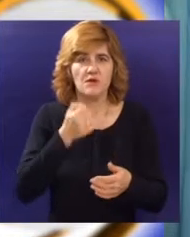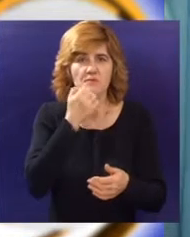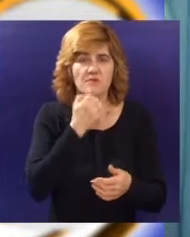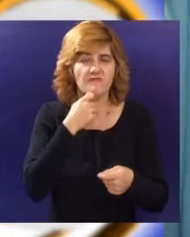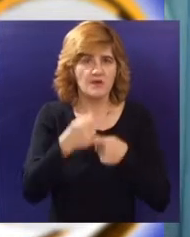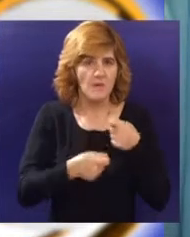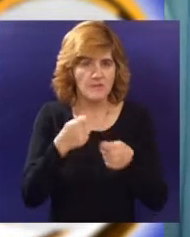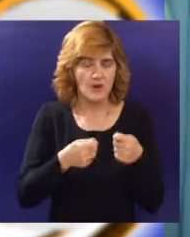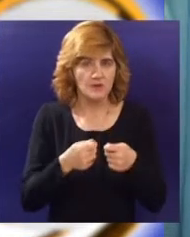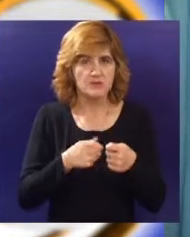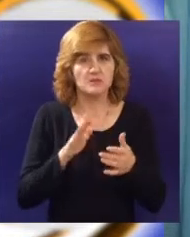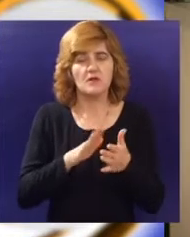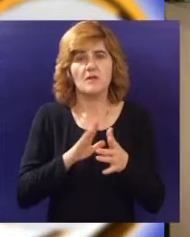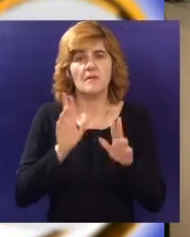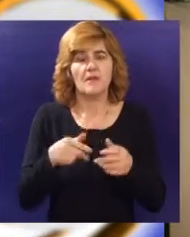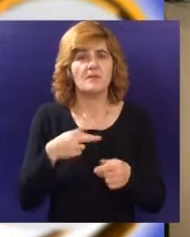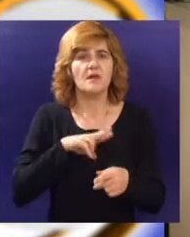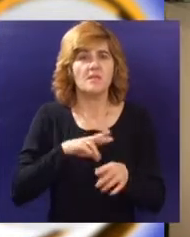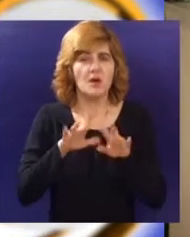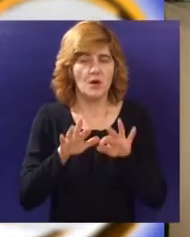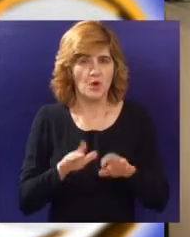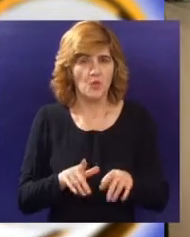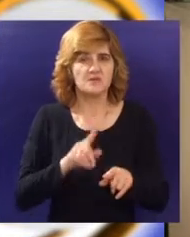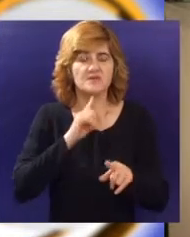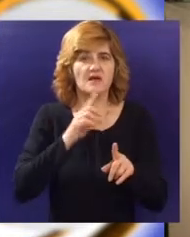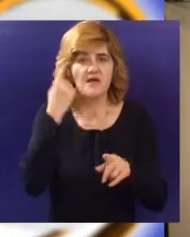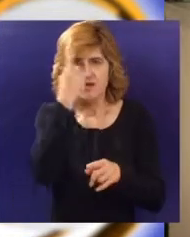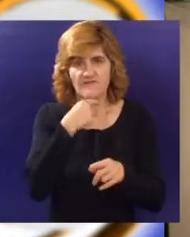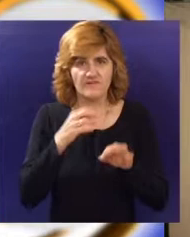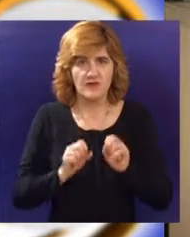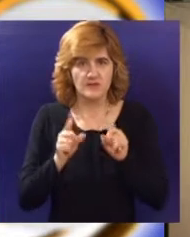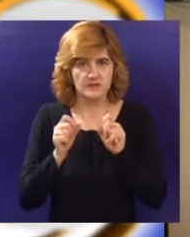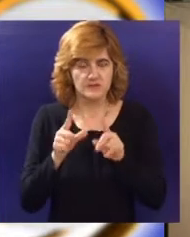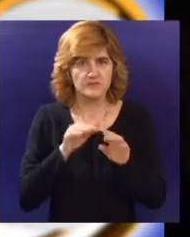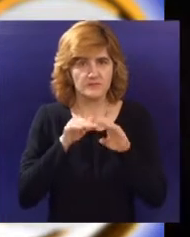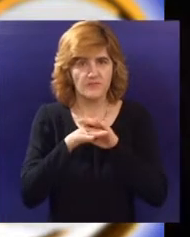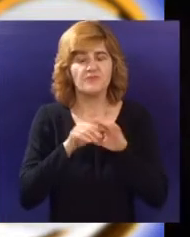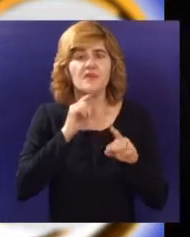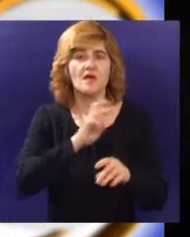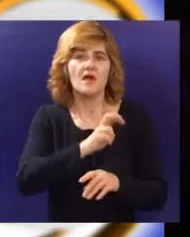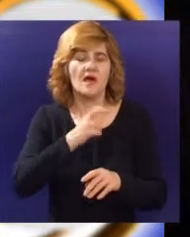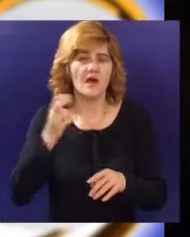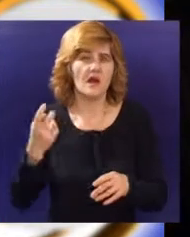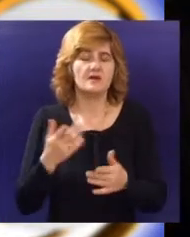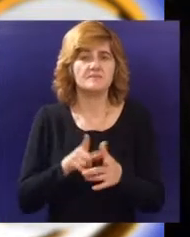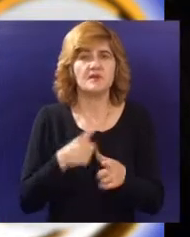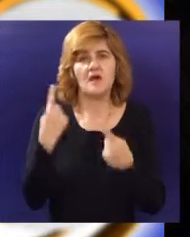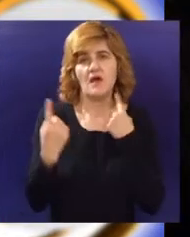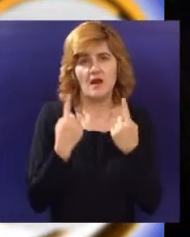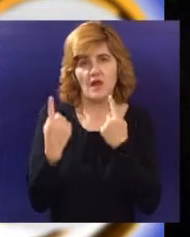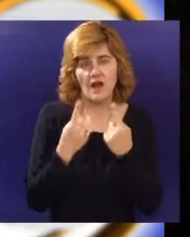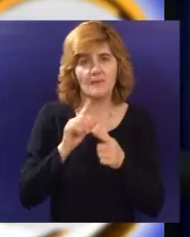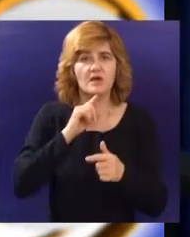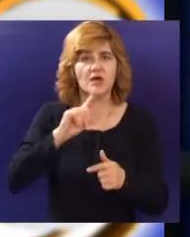biznisa od garaže do neba, na primjerima Microsofta, Googlea i Facebooka, koje će držati predstavnici organizacija iz oblasti marketinga,